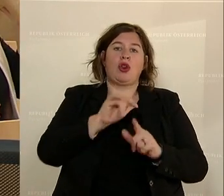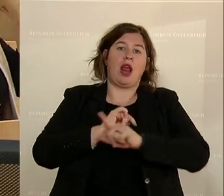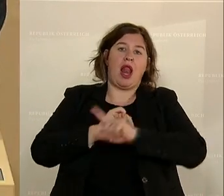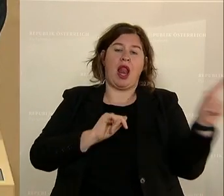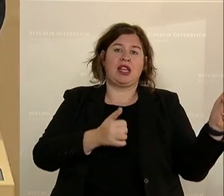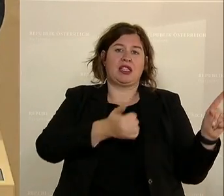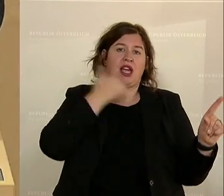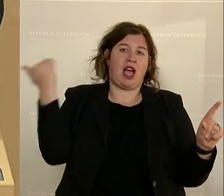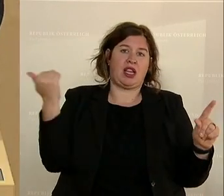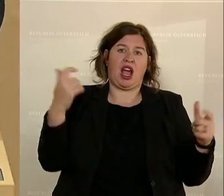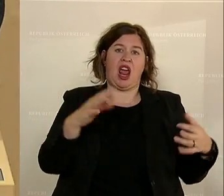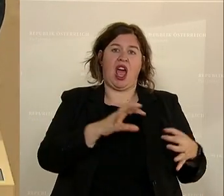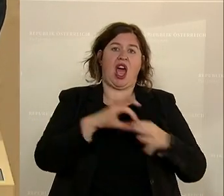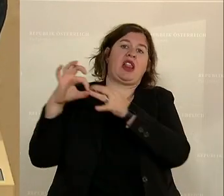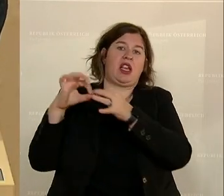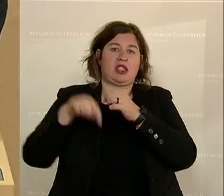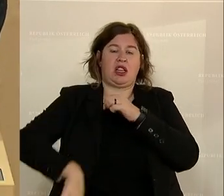Anhänsel hier in diesem Haus.